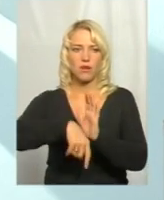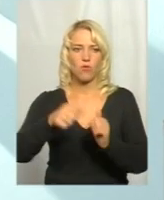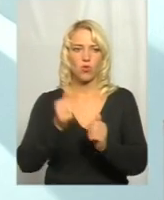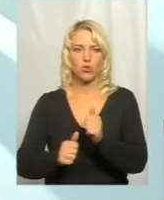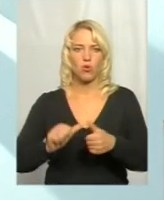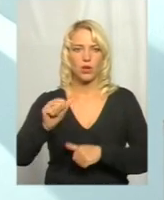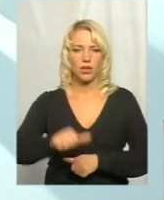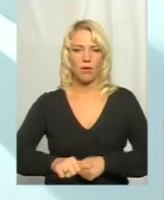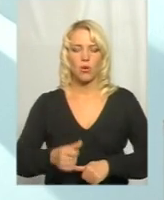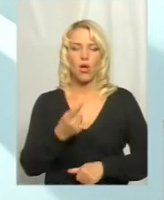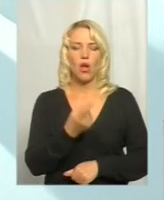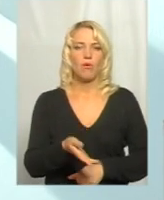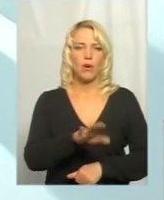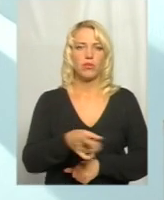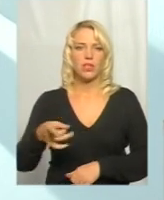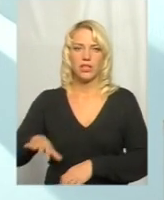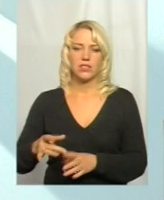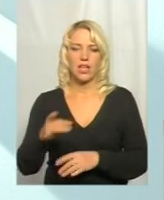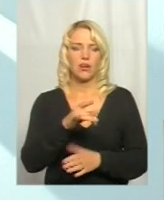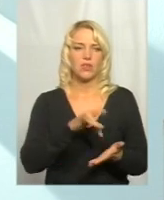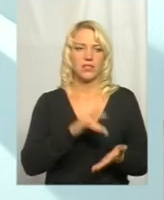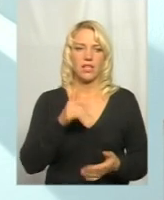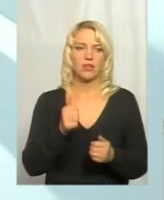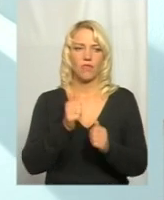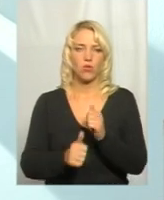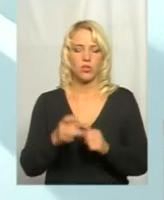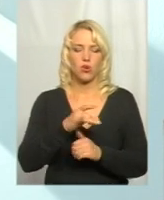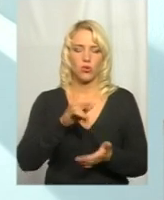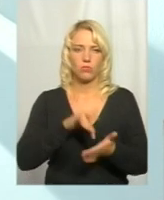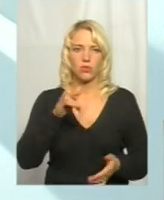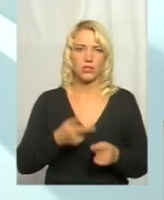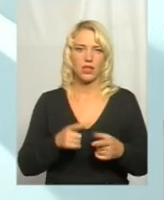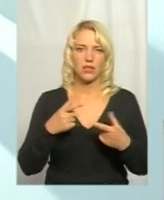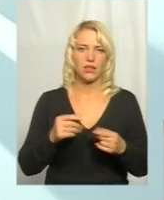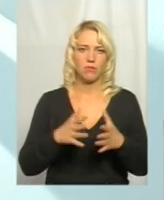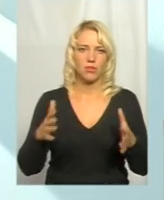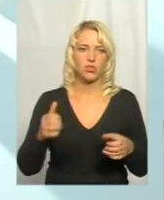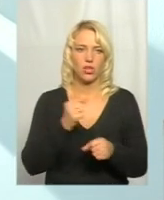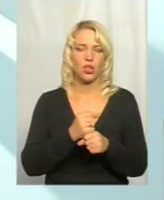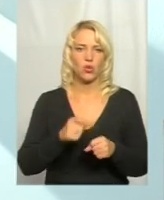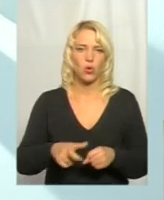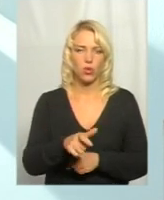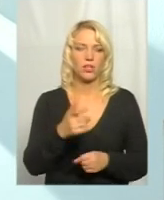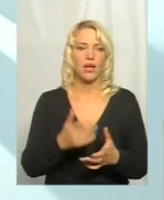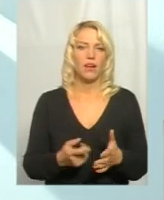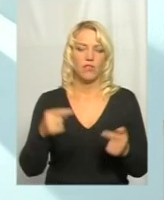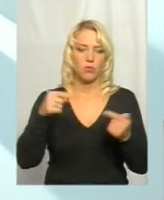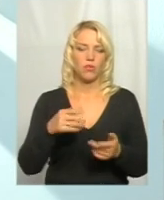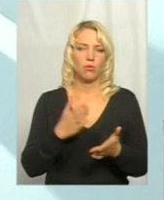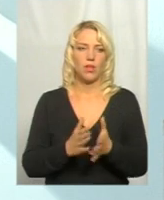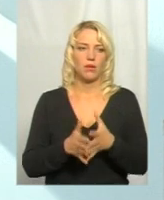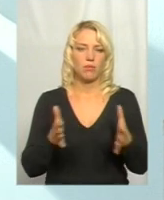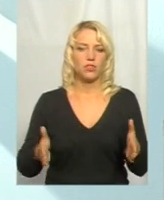окремої адміністративної одиниці, відповідно, районного центру. Розпреділи в кожному районному центрі, де більше доріг, відповідно, і мали більшу протяжність ремонтів.